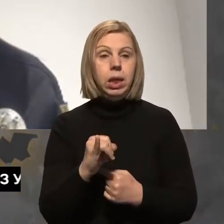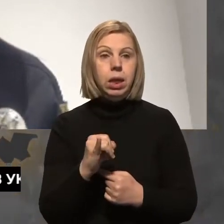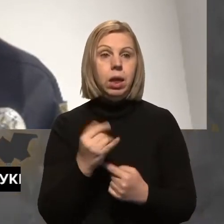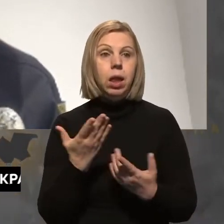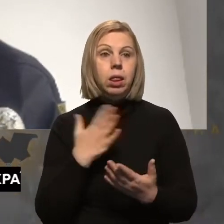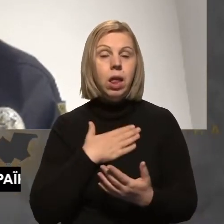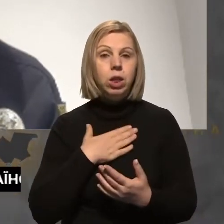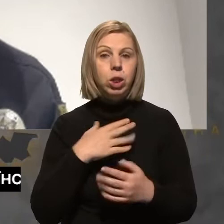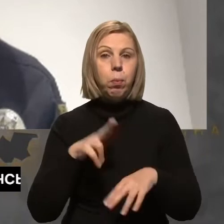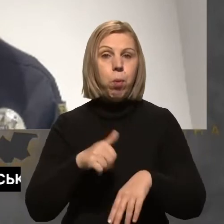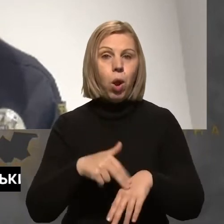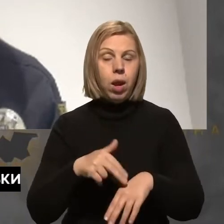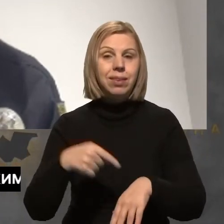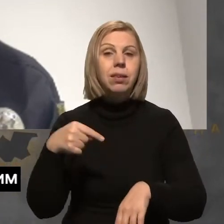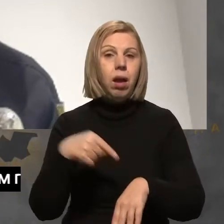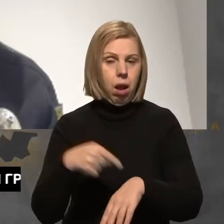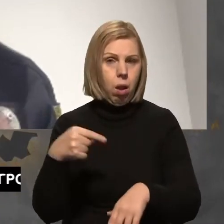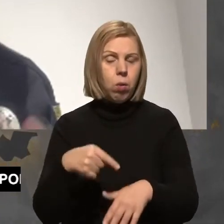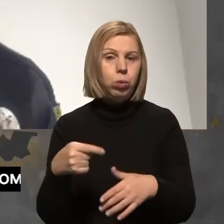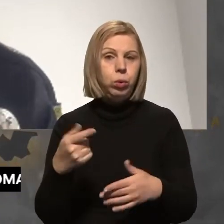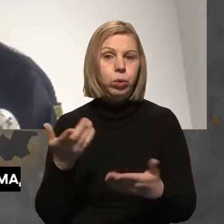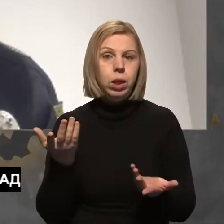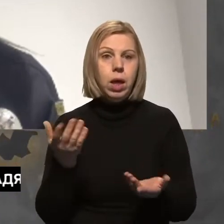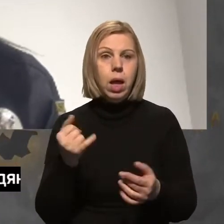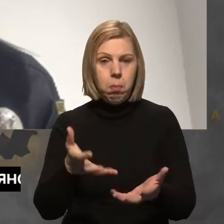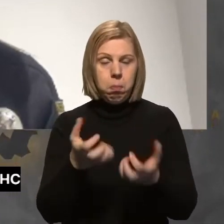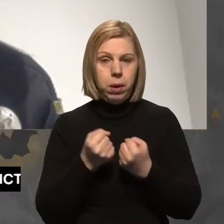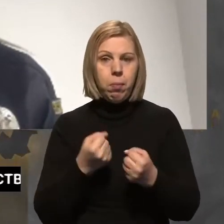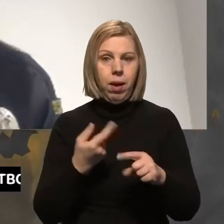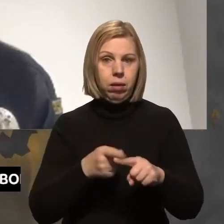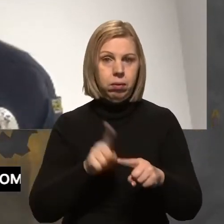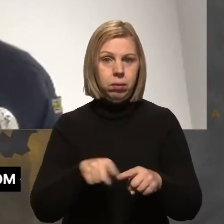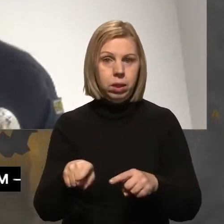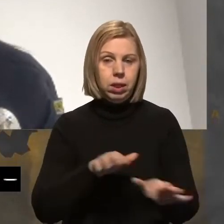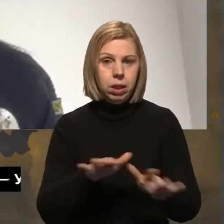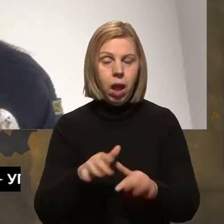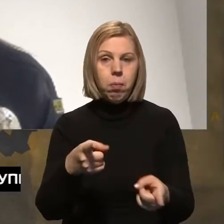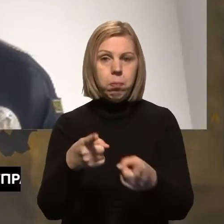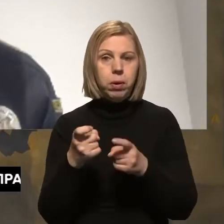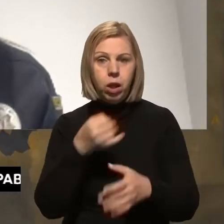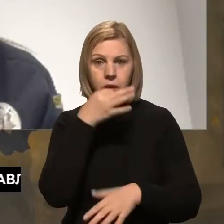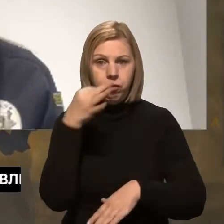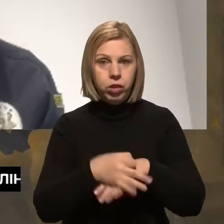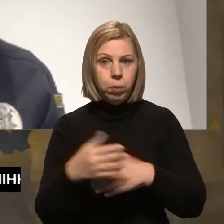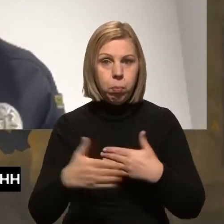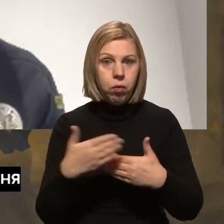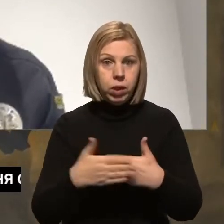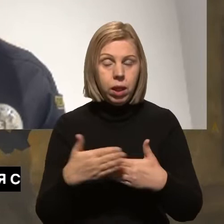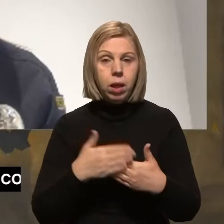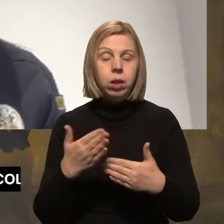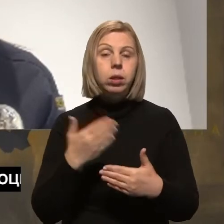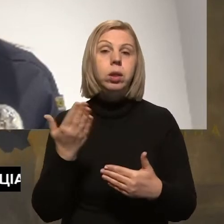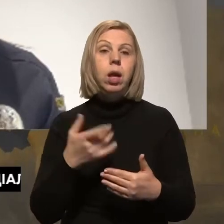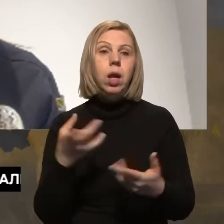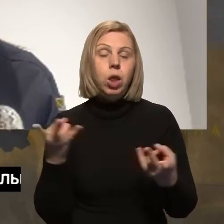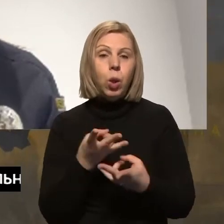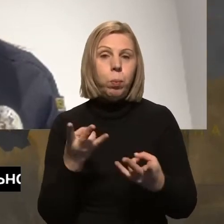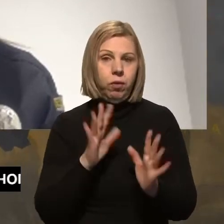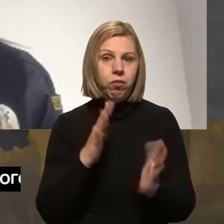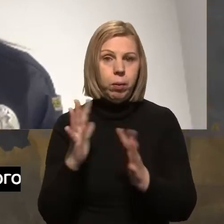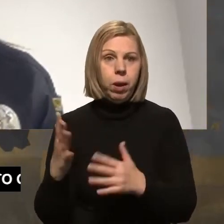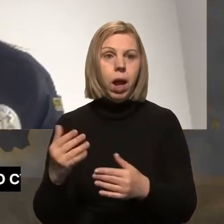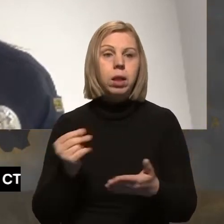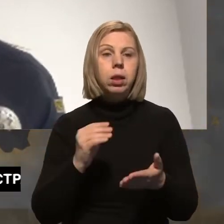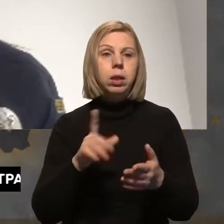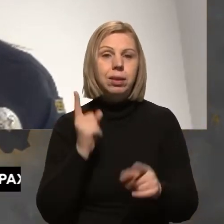звичайно, наші поліцейські реагують, приймають певні заходи, притягують до відповідальності. у необхідних випадках